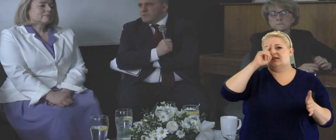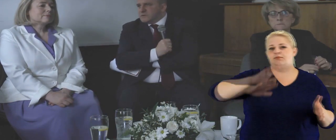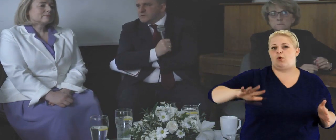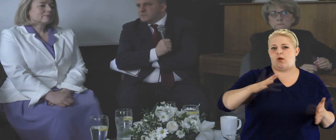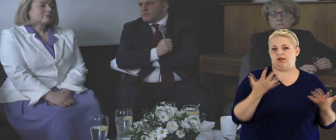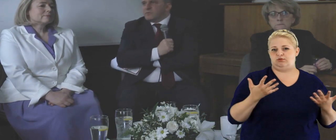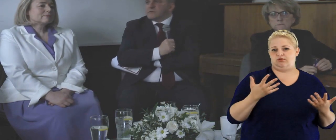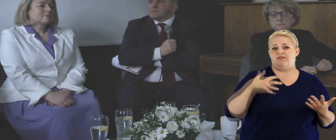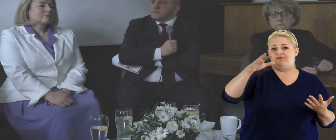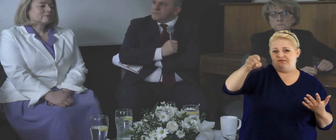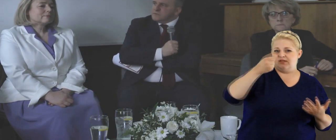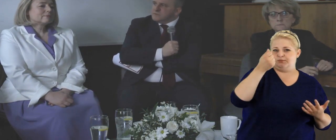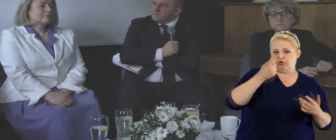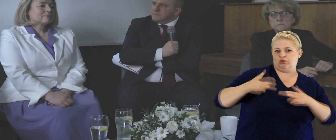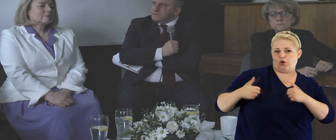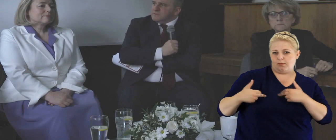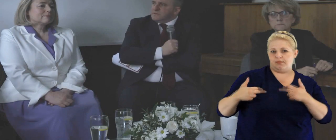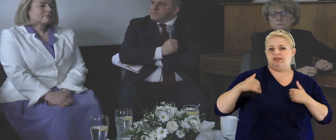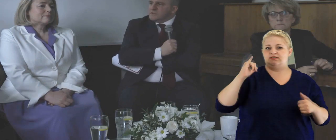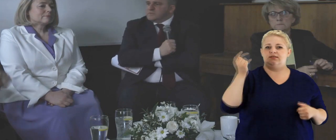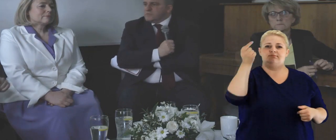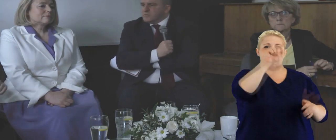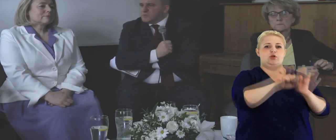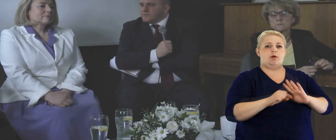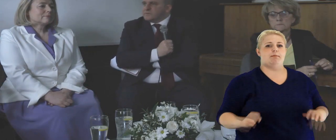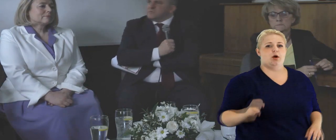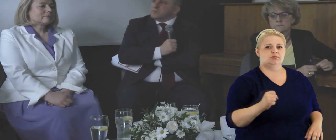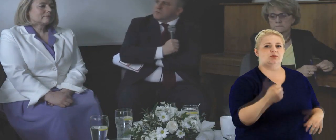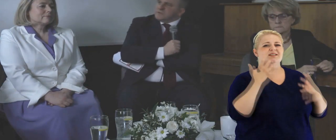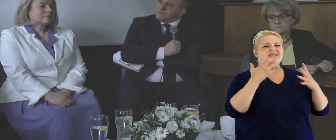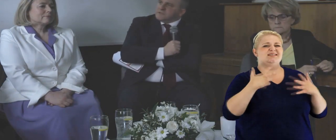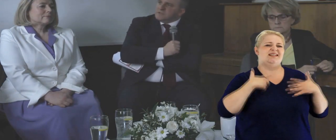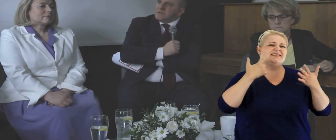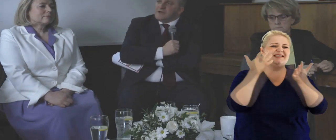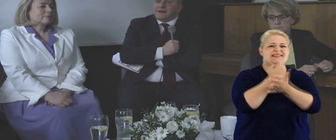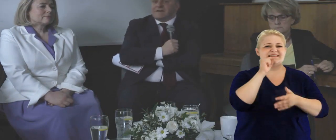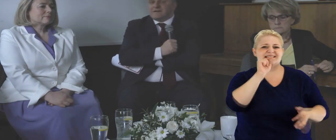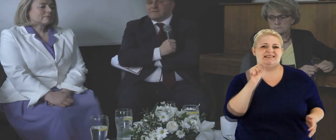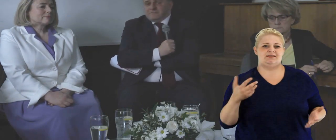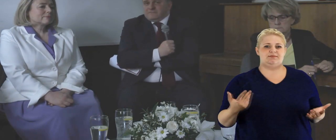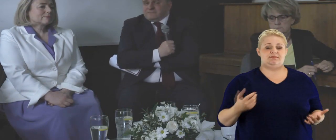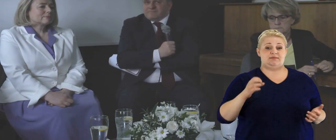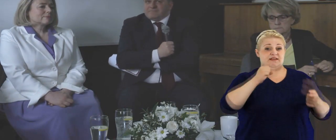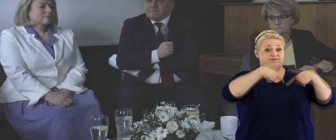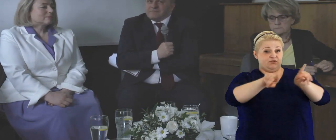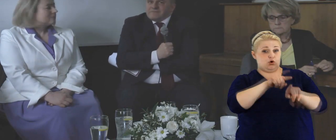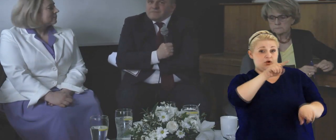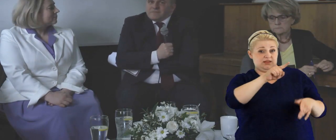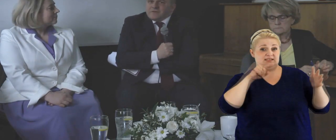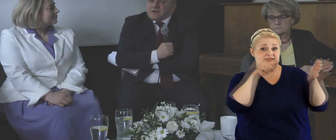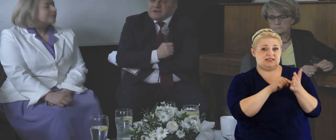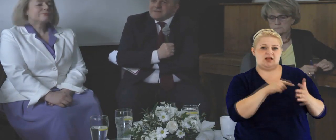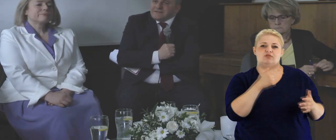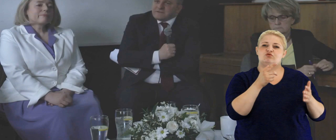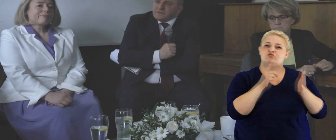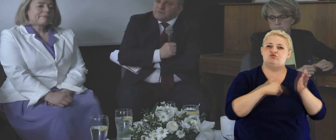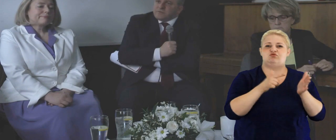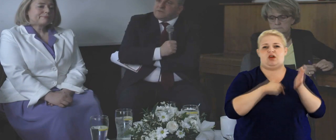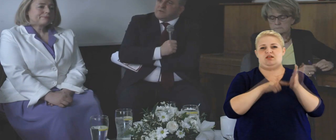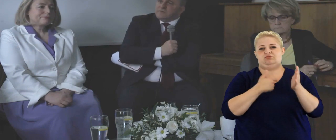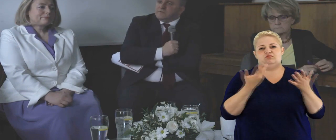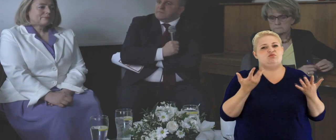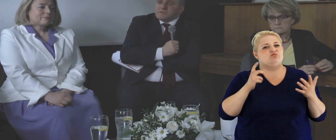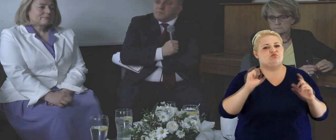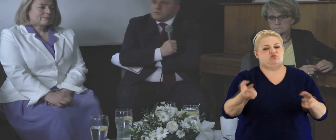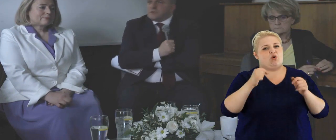społeczne, biorą pieniądze z komisji, przychodzą do posług i chcą coś uzyskać. A realizacja tego